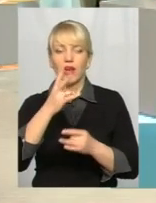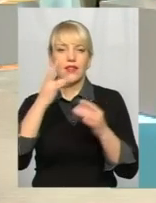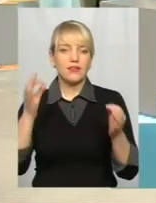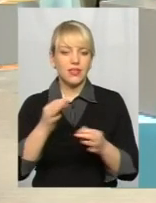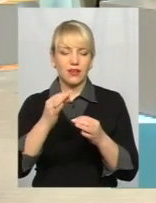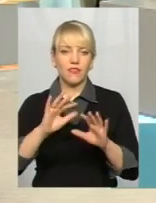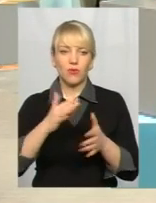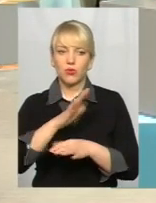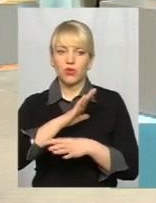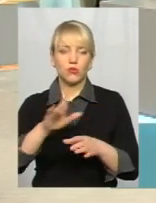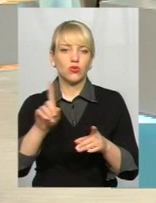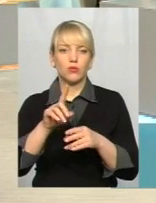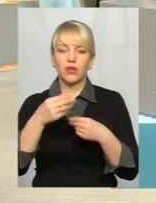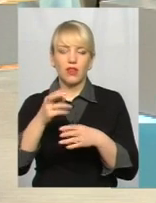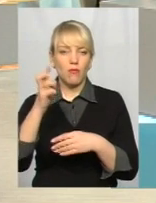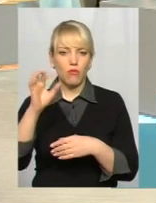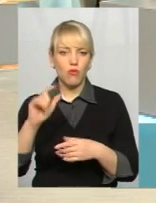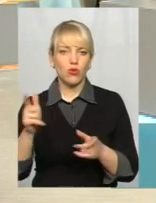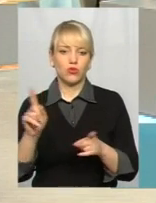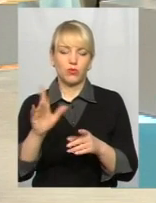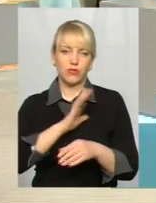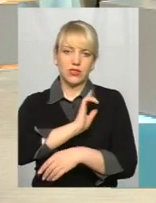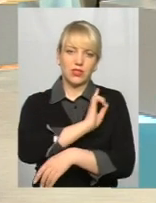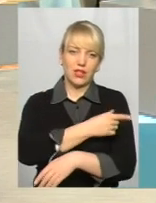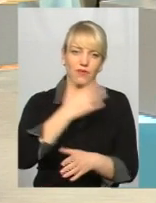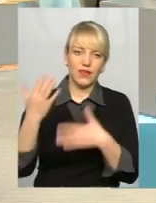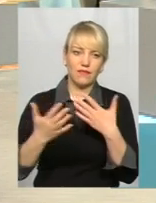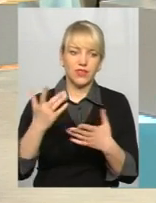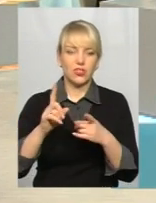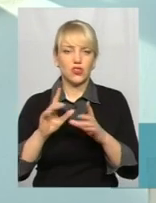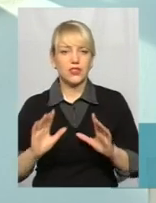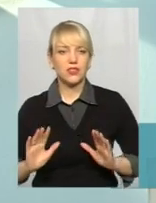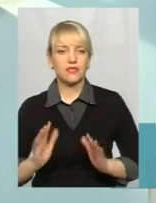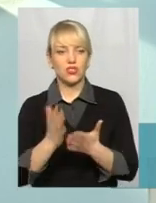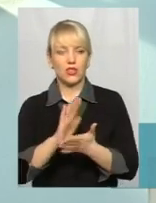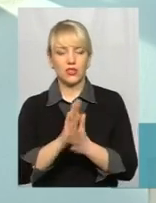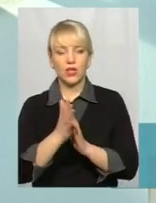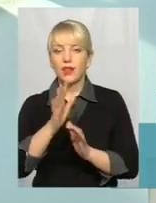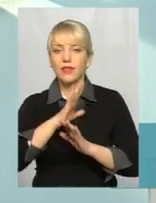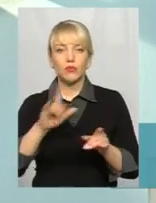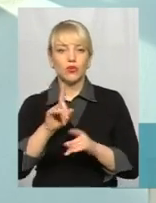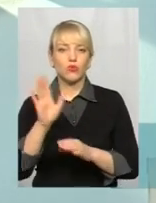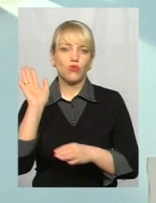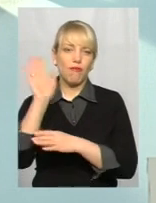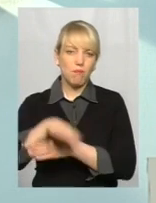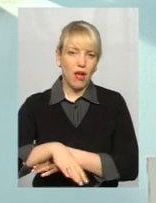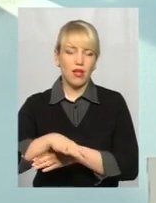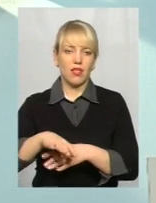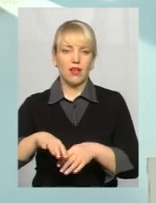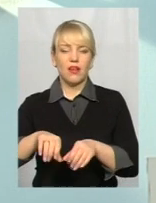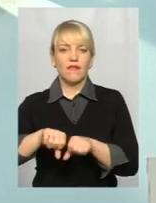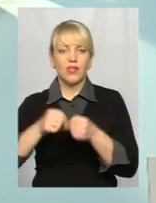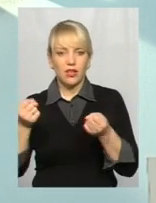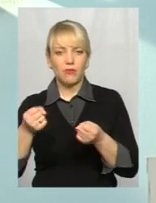випадку, щоб, не дай Бог, чи якийсь був сильний вітер, чи ще якась надзвичайна ситуація, не було такого, що вона впала, відірвалася,